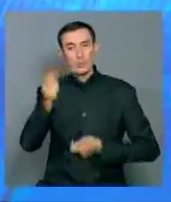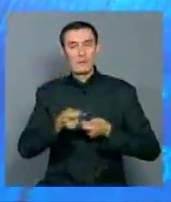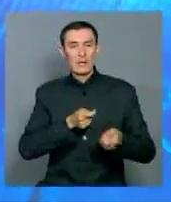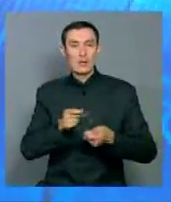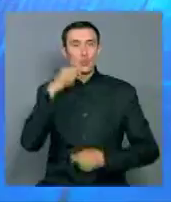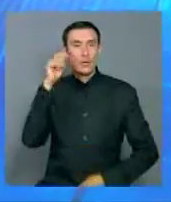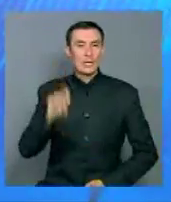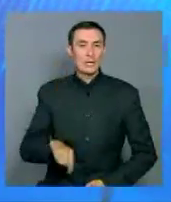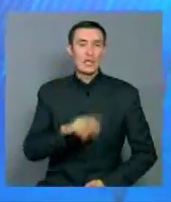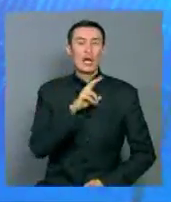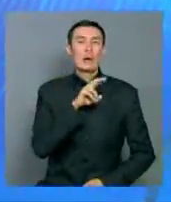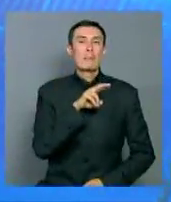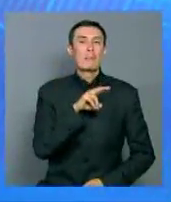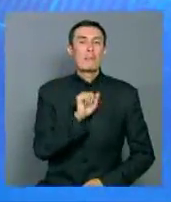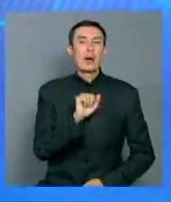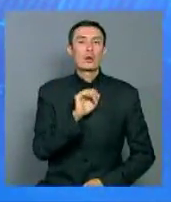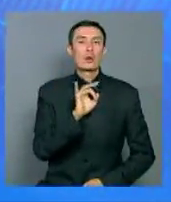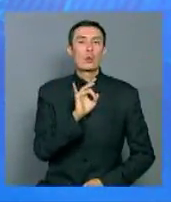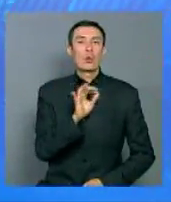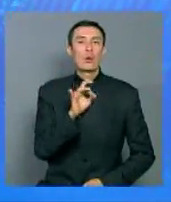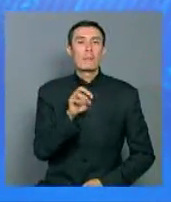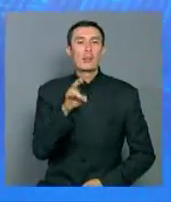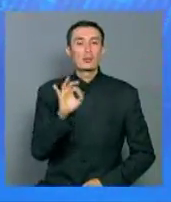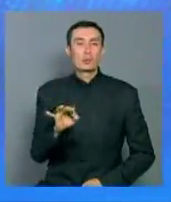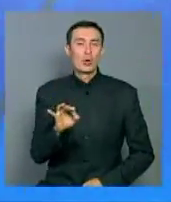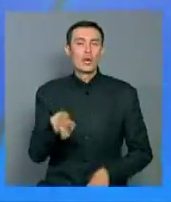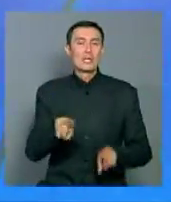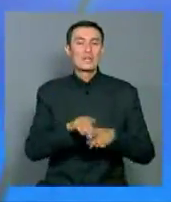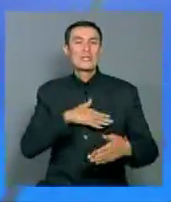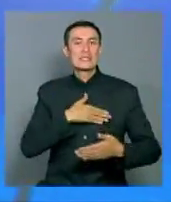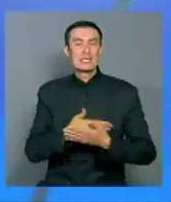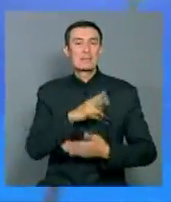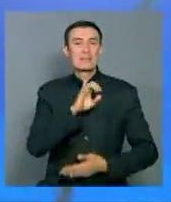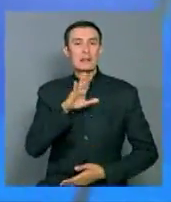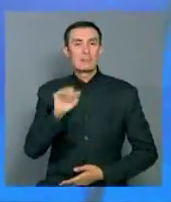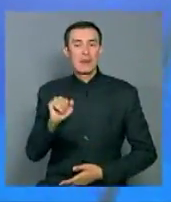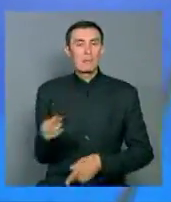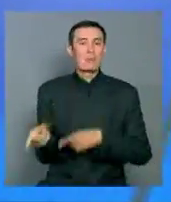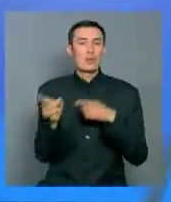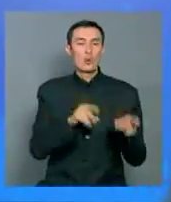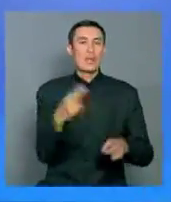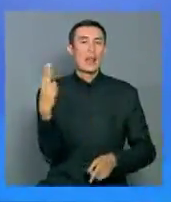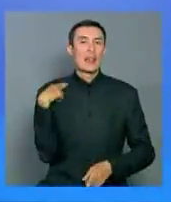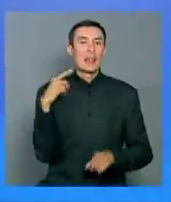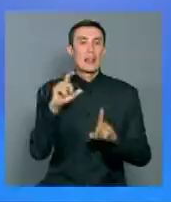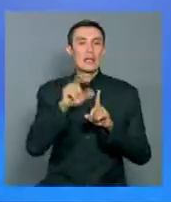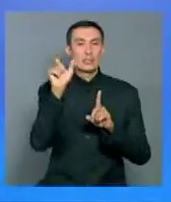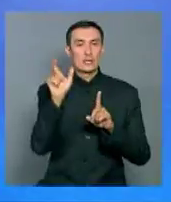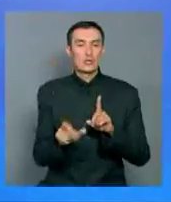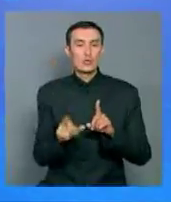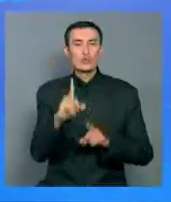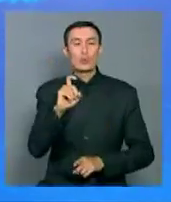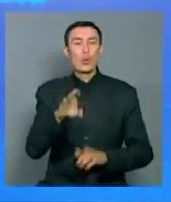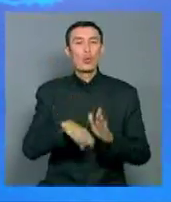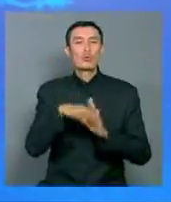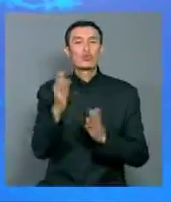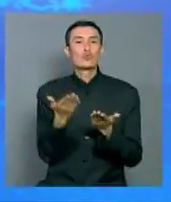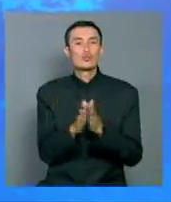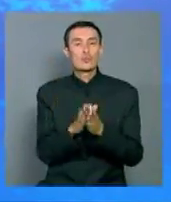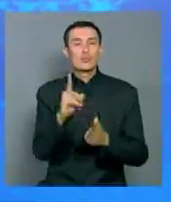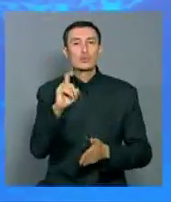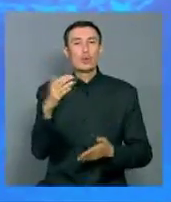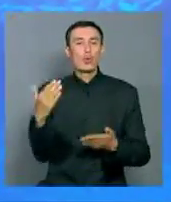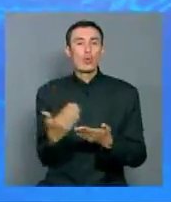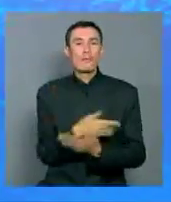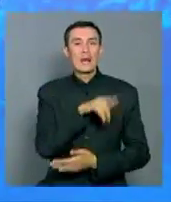Оксана Пархоменко-Куцевил. Она подчеркнула, что такие инициативы президента Назарбаева, как переход на латиницу, 100 лучших учебников и 100